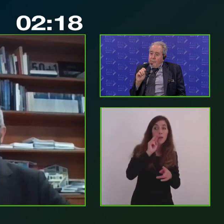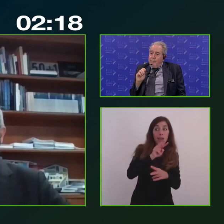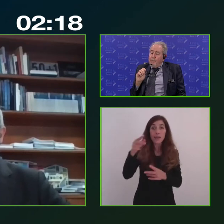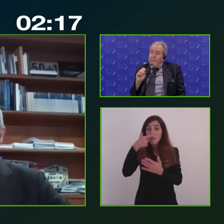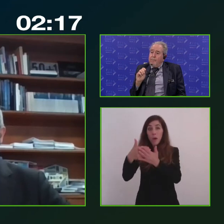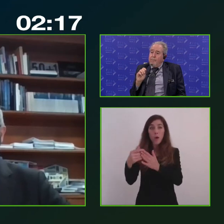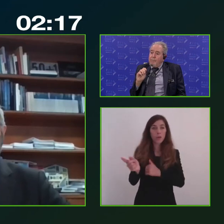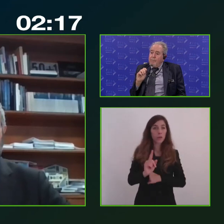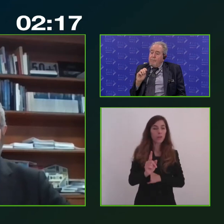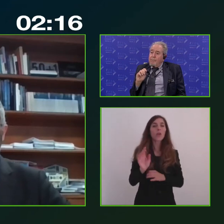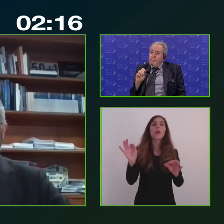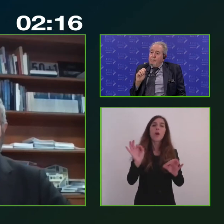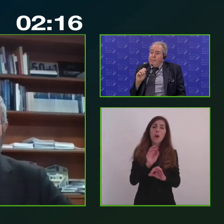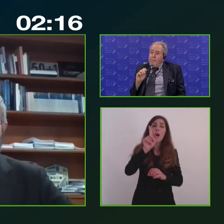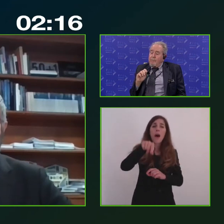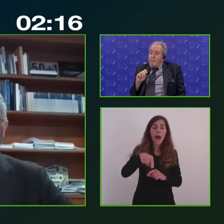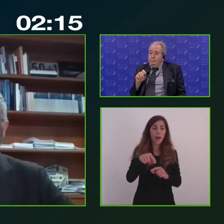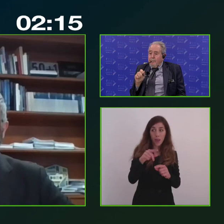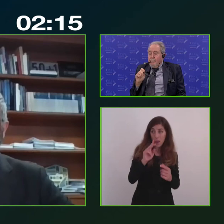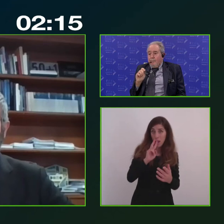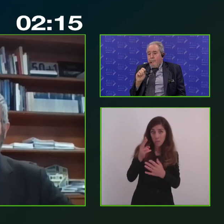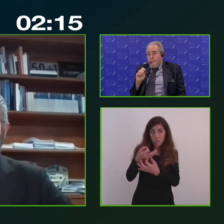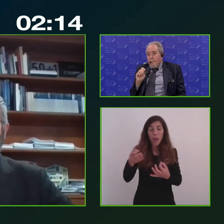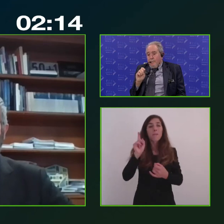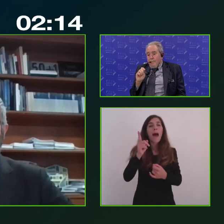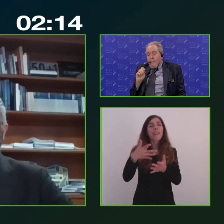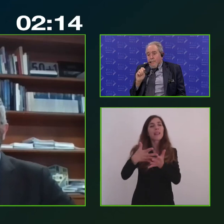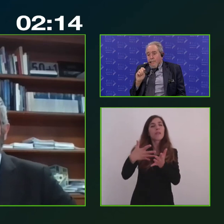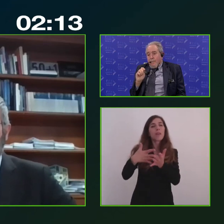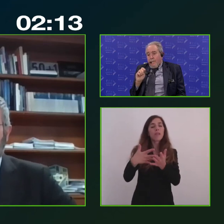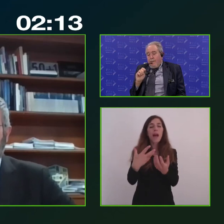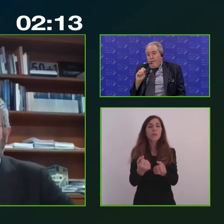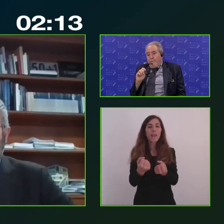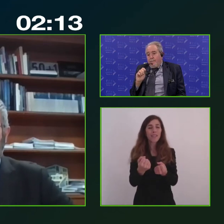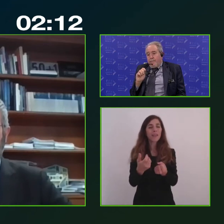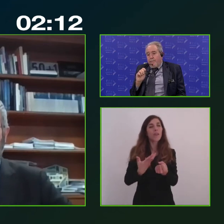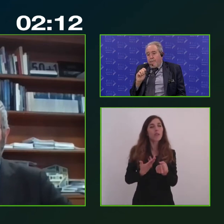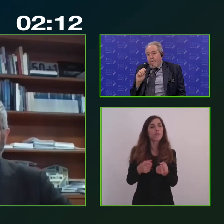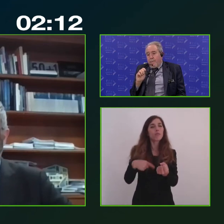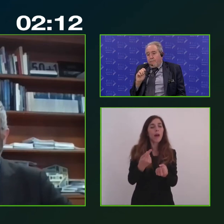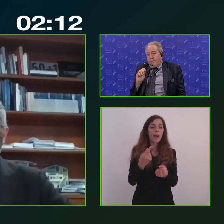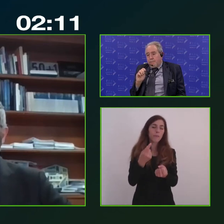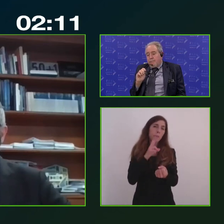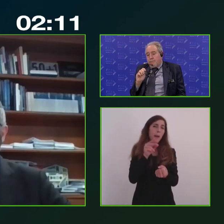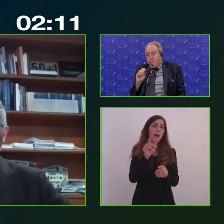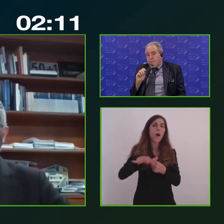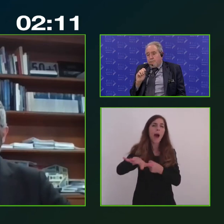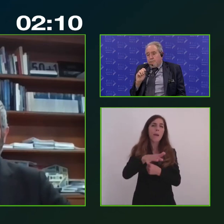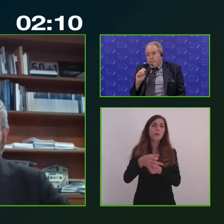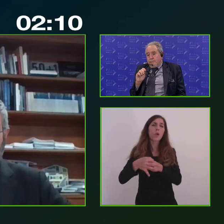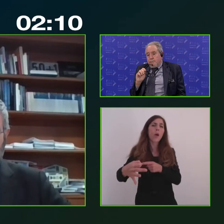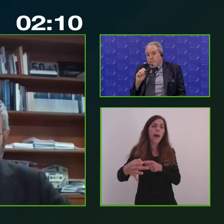difficoltà attuative, penso a quelli in ambito locale, per questioni anche pratiche di